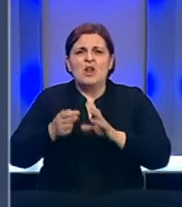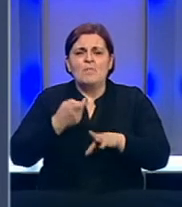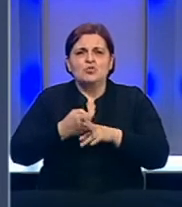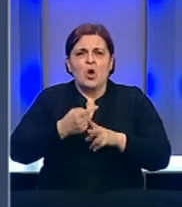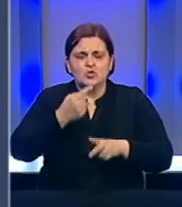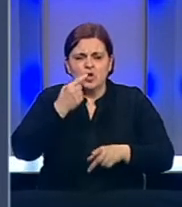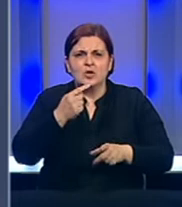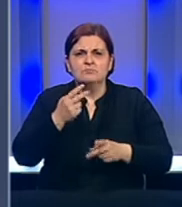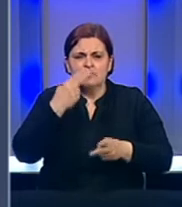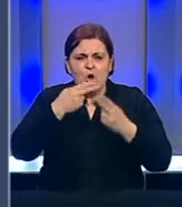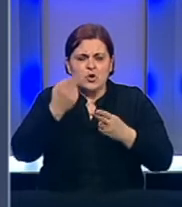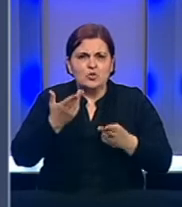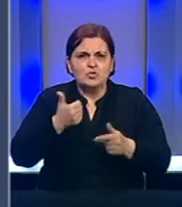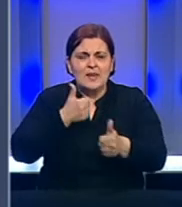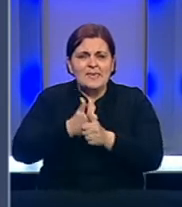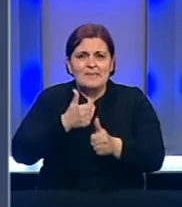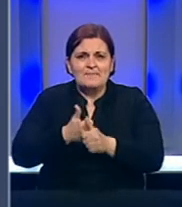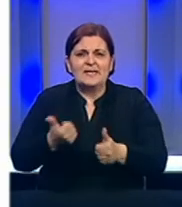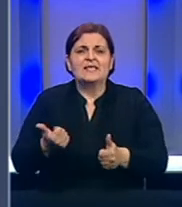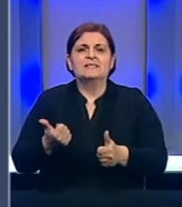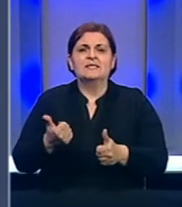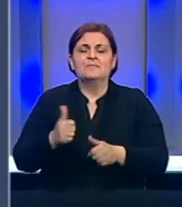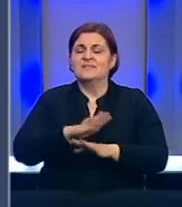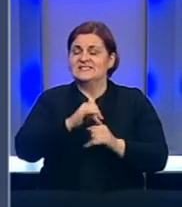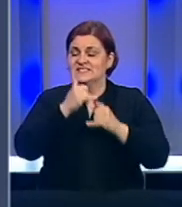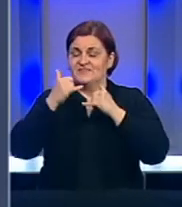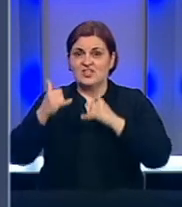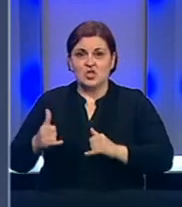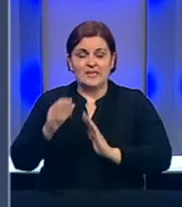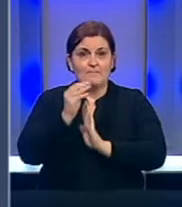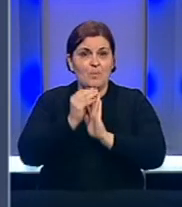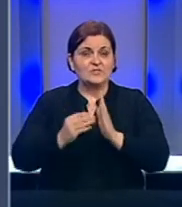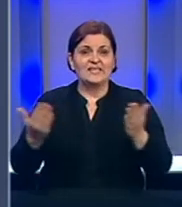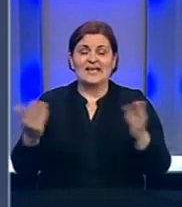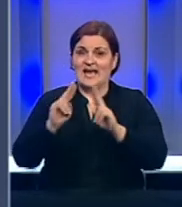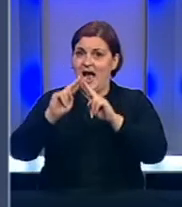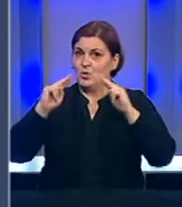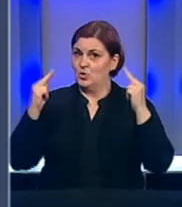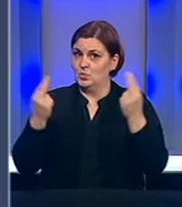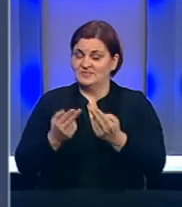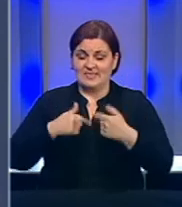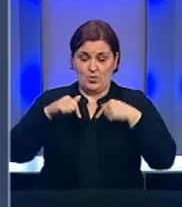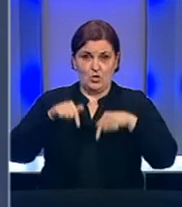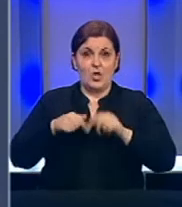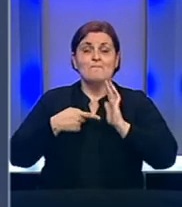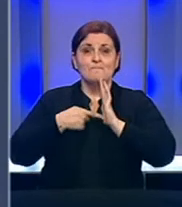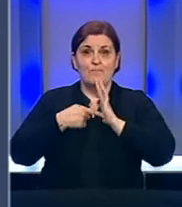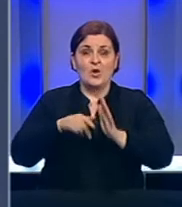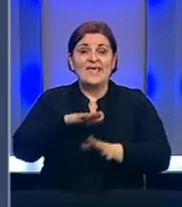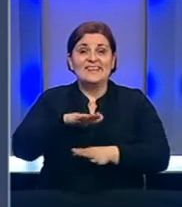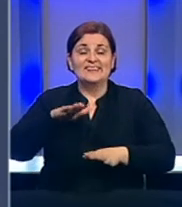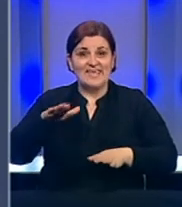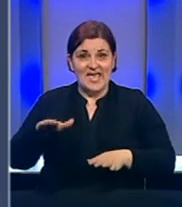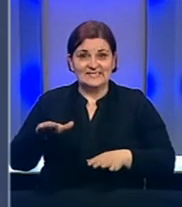pediatrijske službe i nadležni infektologa. Svi dosadašnji podaci kako u svijetu, tako i kod nas, pokazuju da djeca